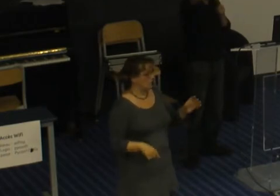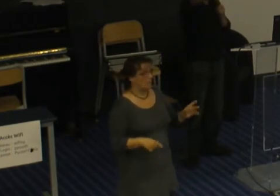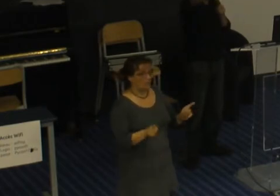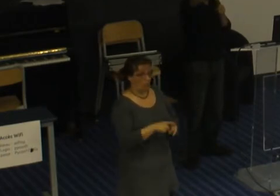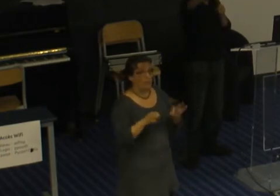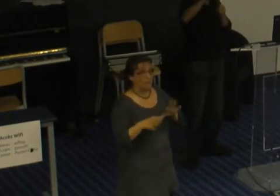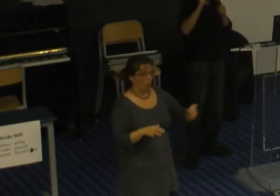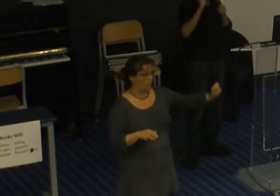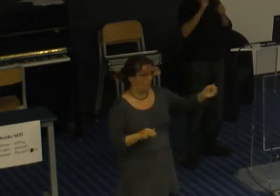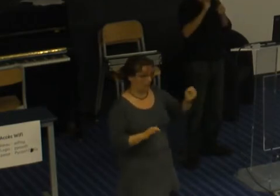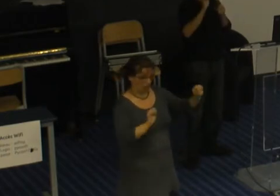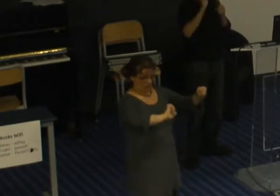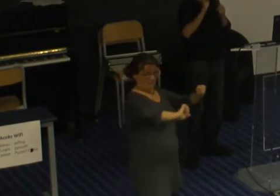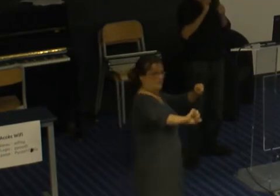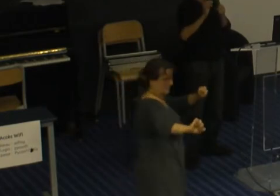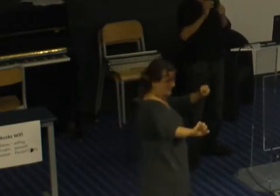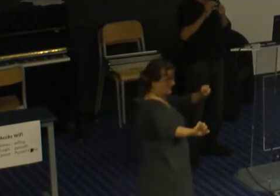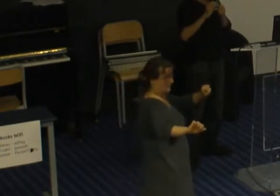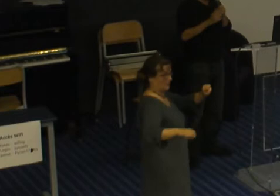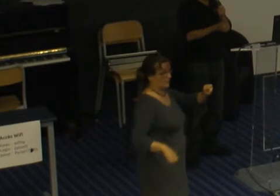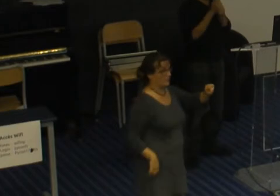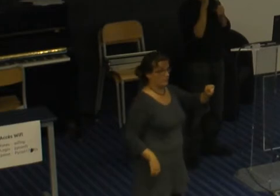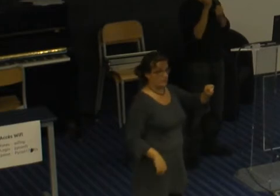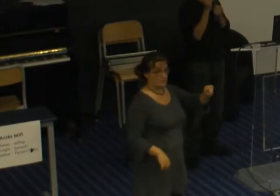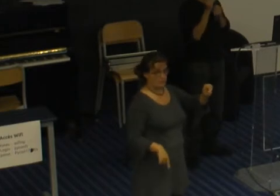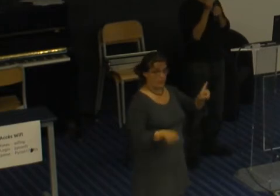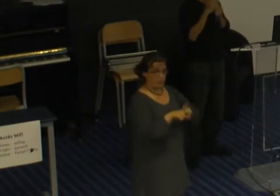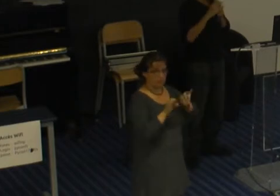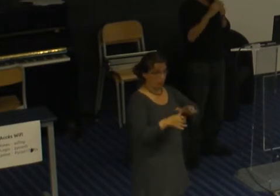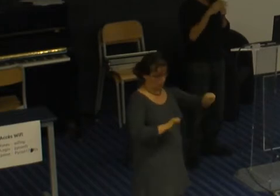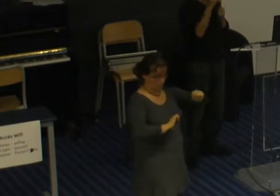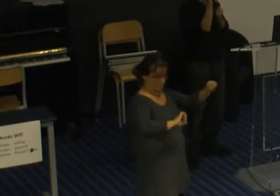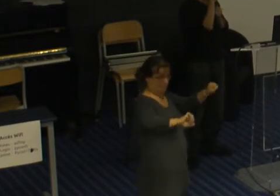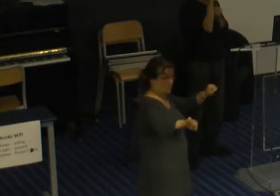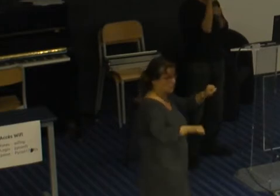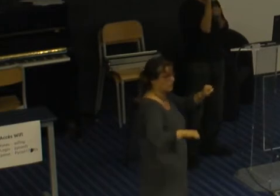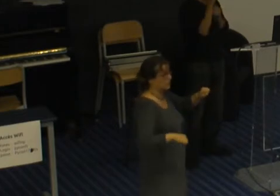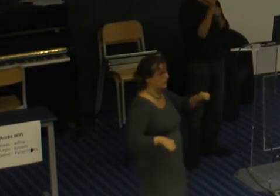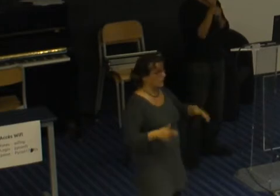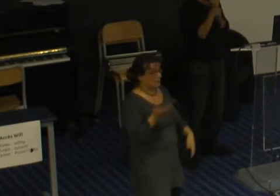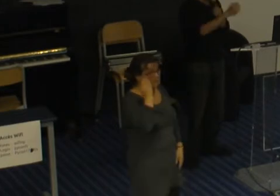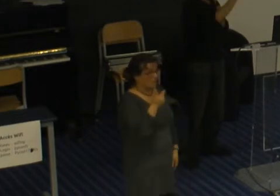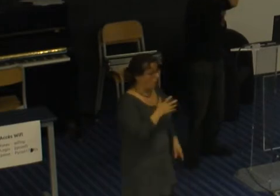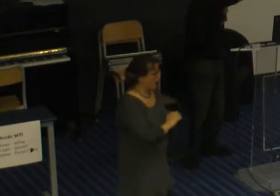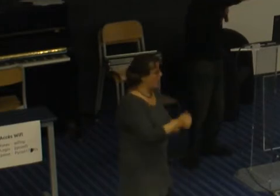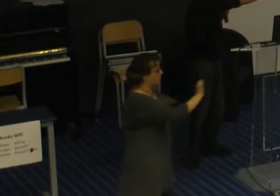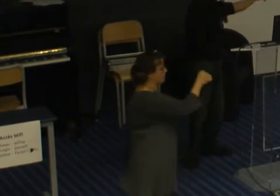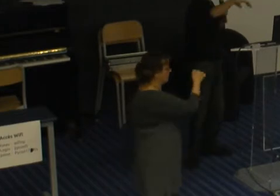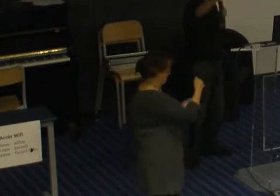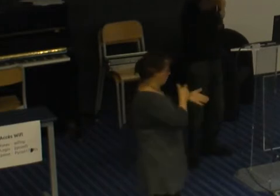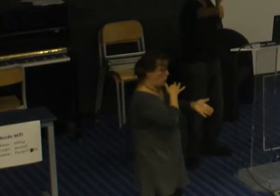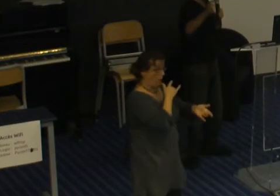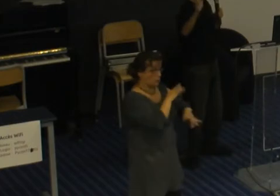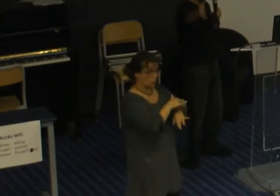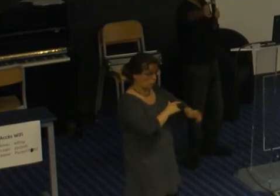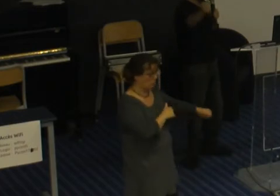la porte du bras droit dans un laps de temps très court. Quand vous n'avez que le bras droit valide vous essayez de badger